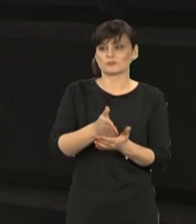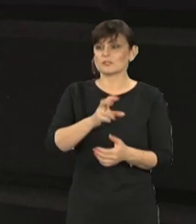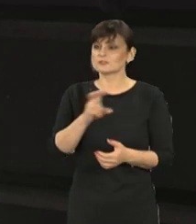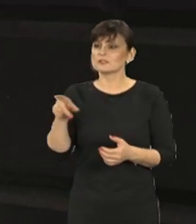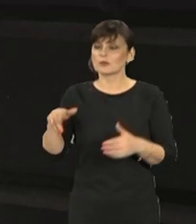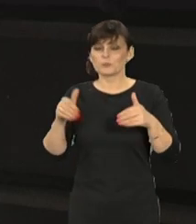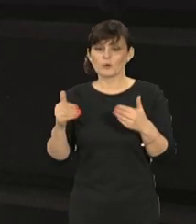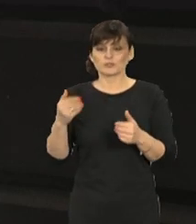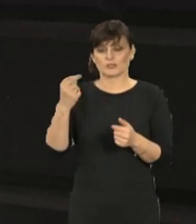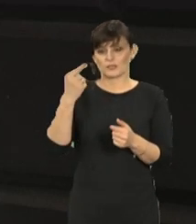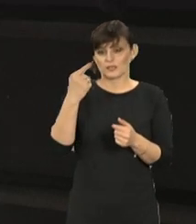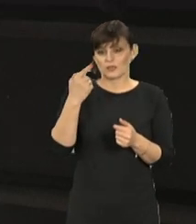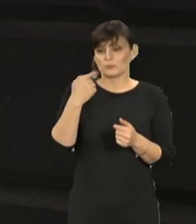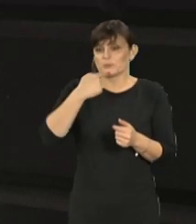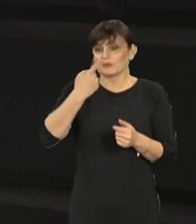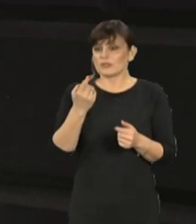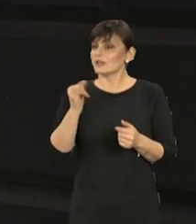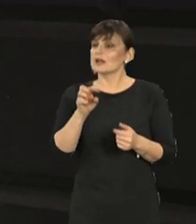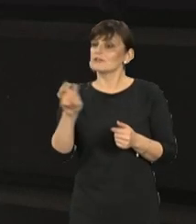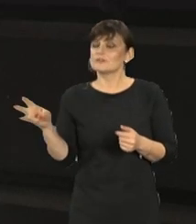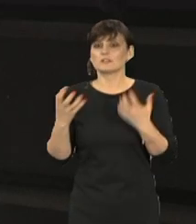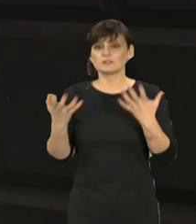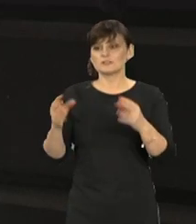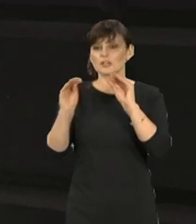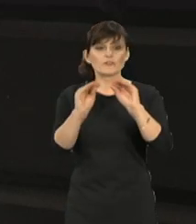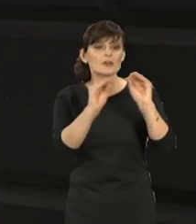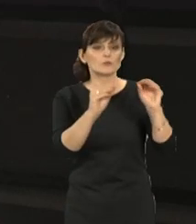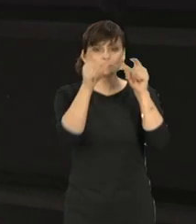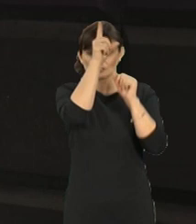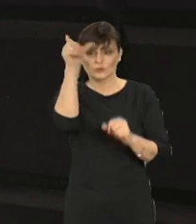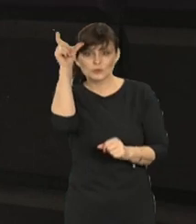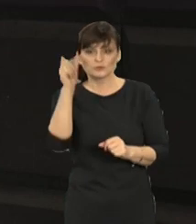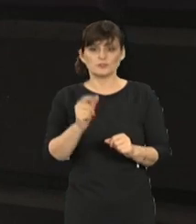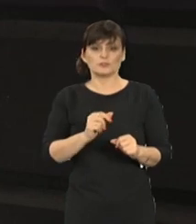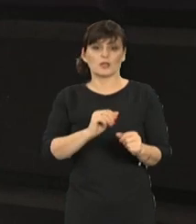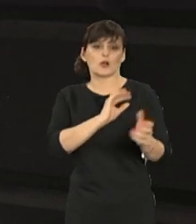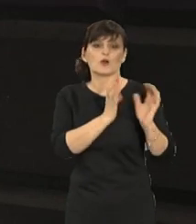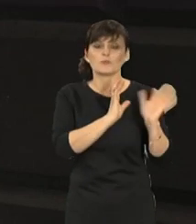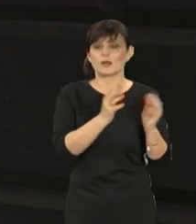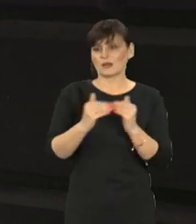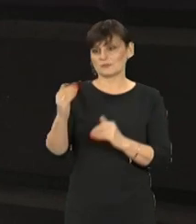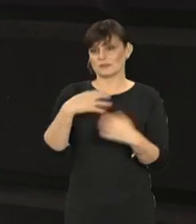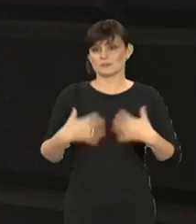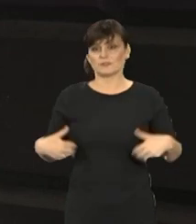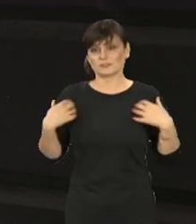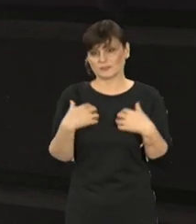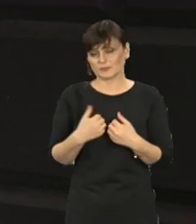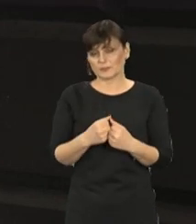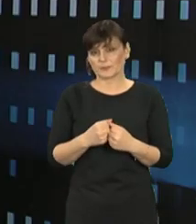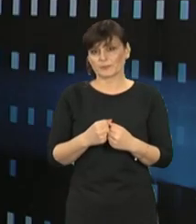pani w jakiś sposób przybliżyć właśnie, w jaki sposób może chcecie nauczać ludzi tego dbania i o dobro zwierząt?